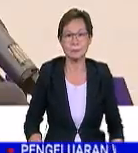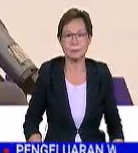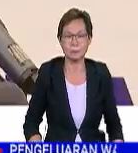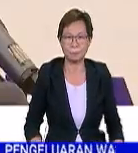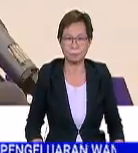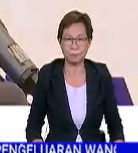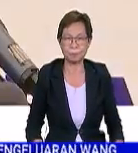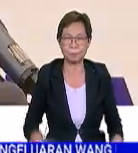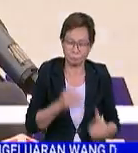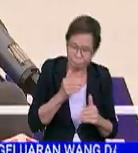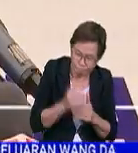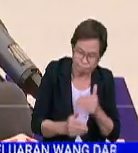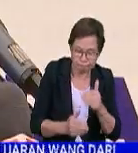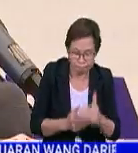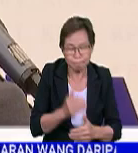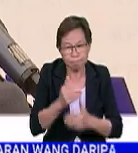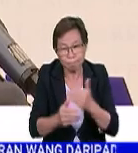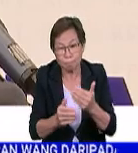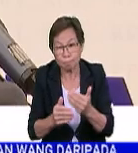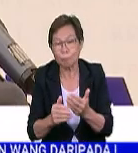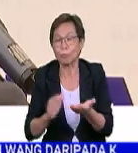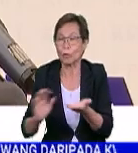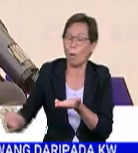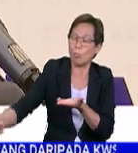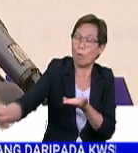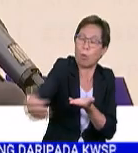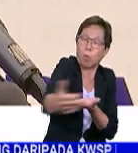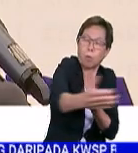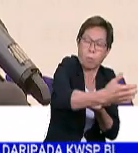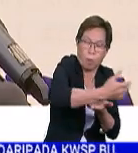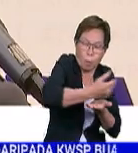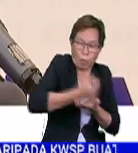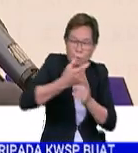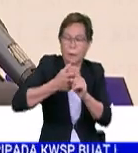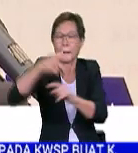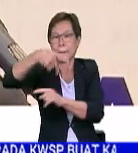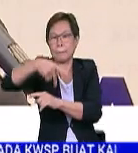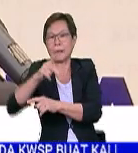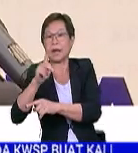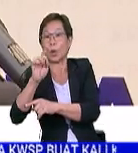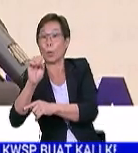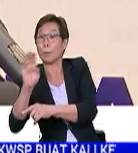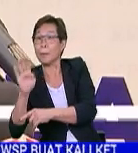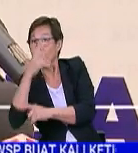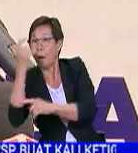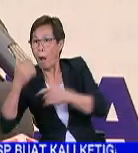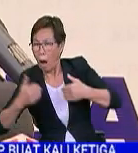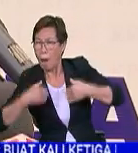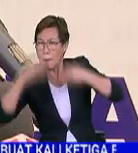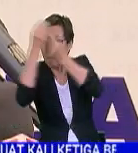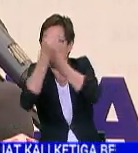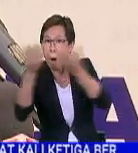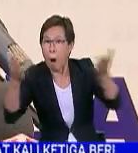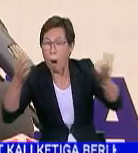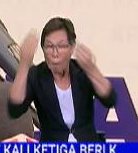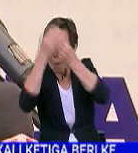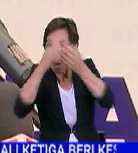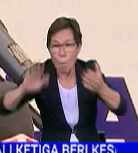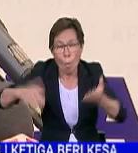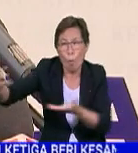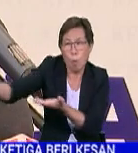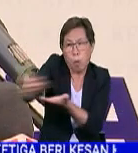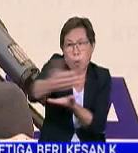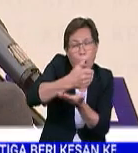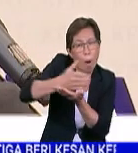dan proses dia adalah pengumpulan maklumat-maklumat daripada PKOB kerana ada lagi maklumat-maklumat yang masih lagi belum